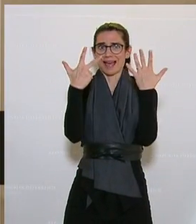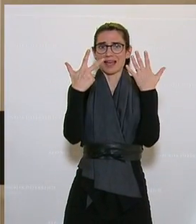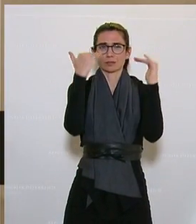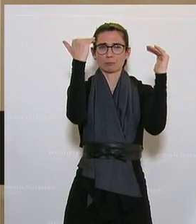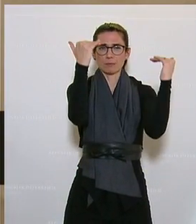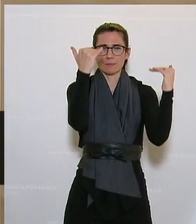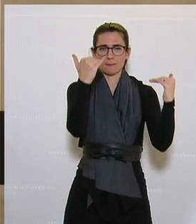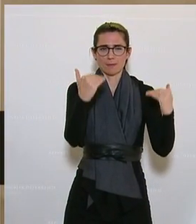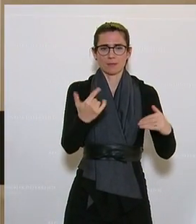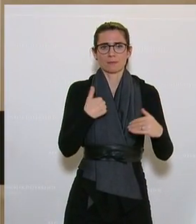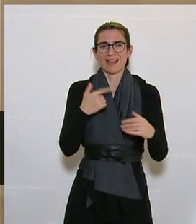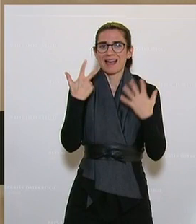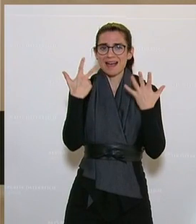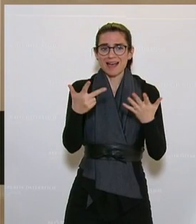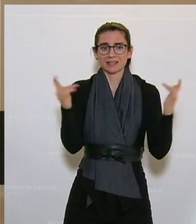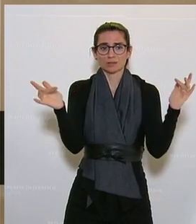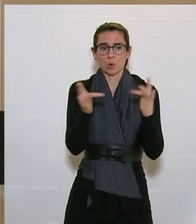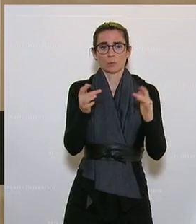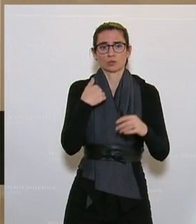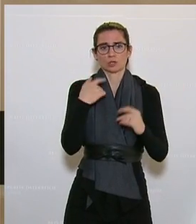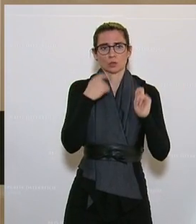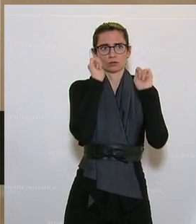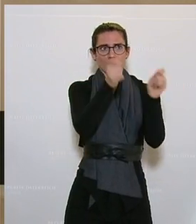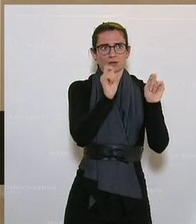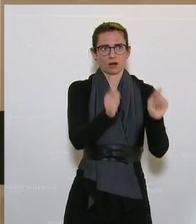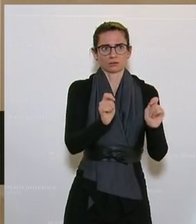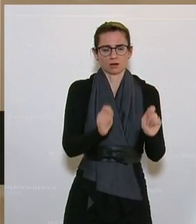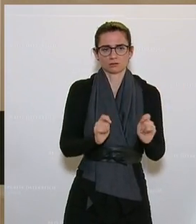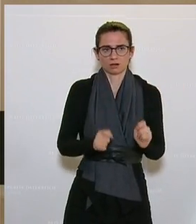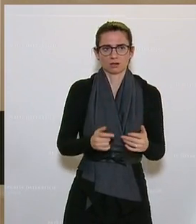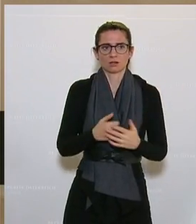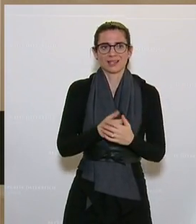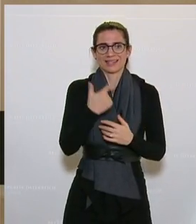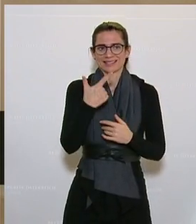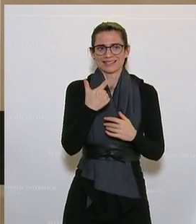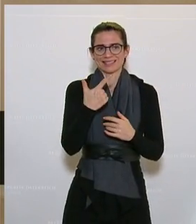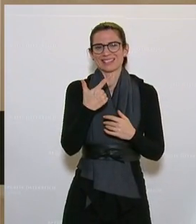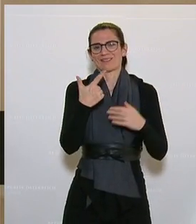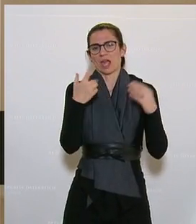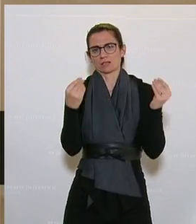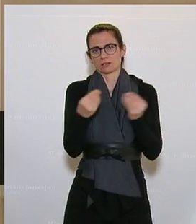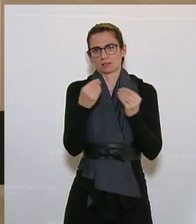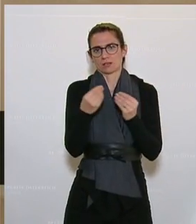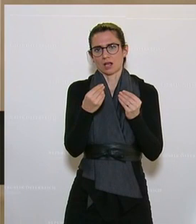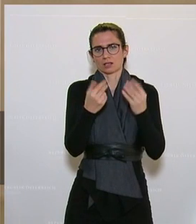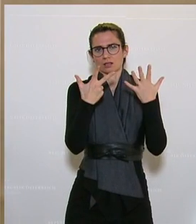Oppositionsanträgen und zwei Dinge haben diese acht